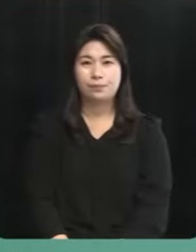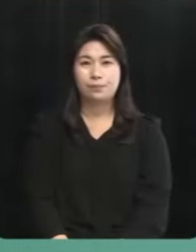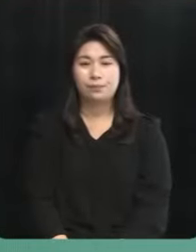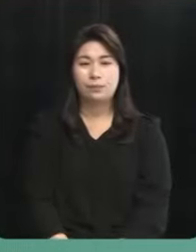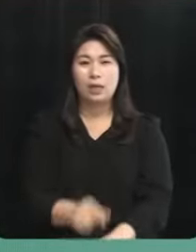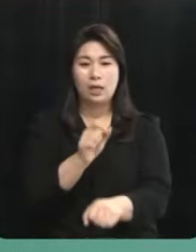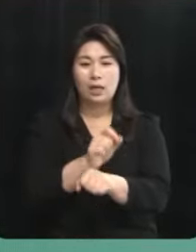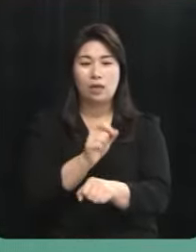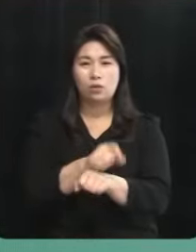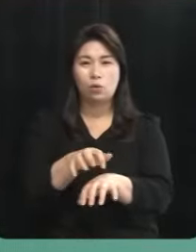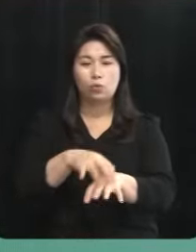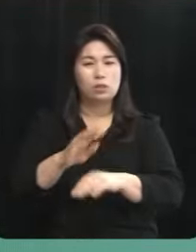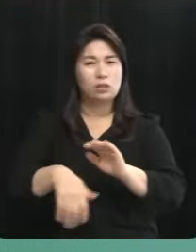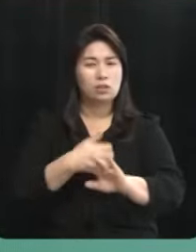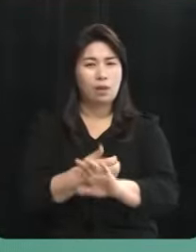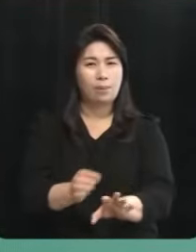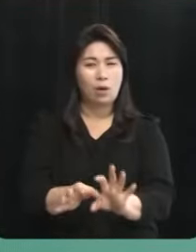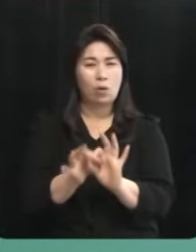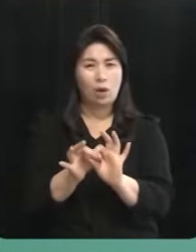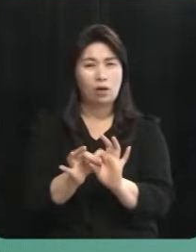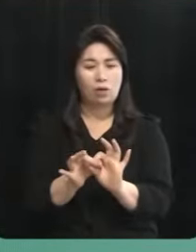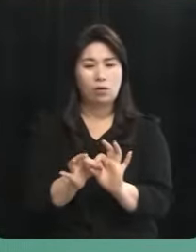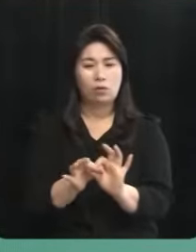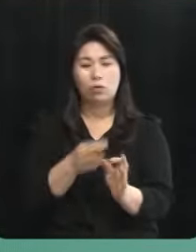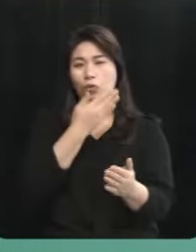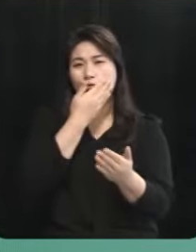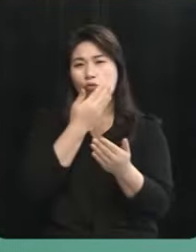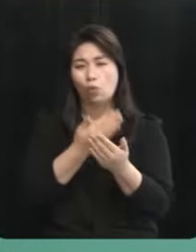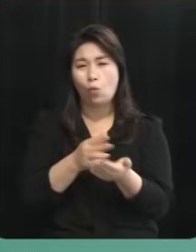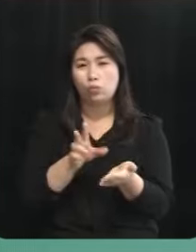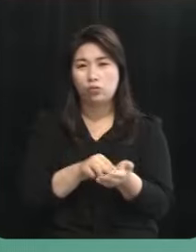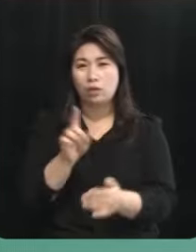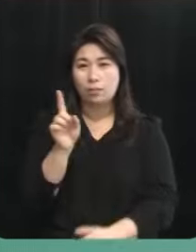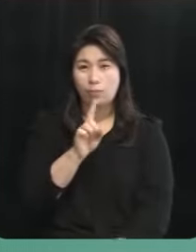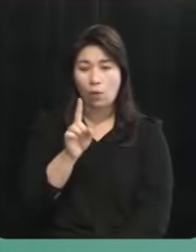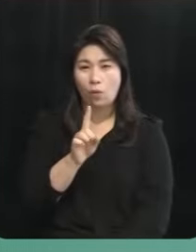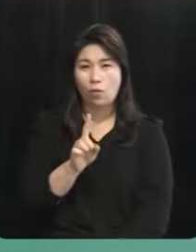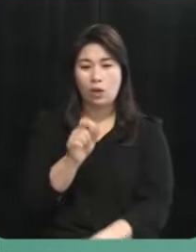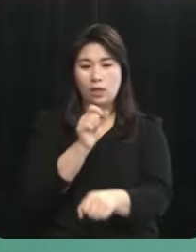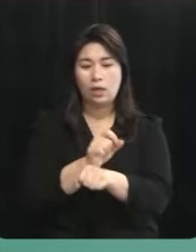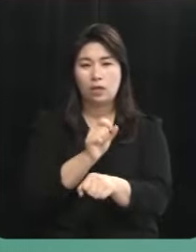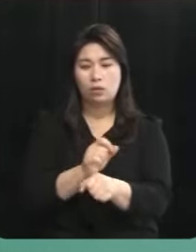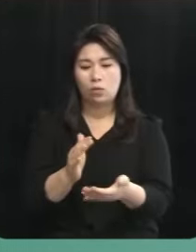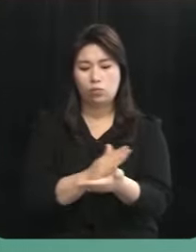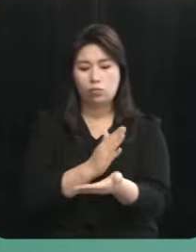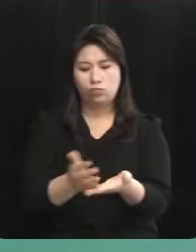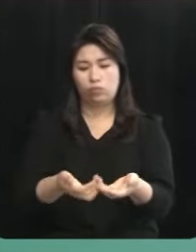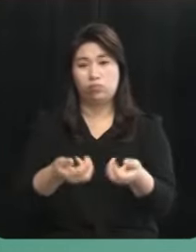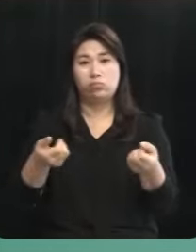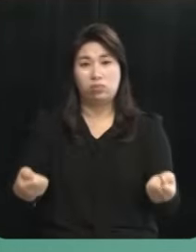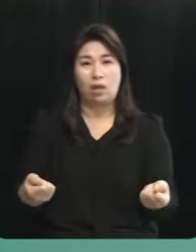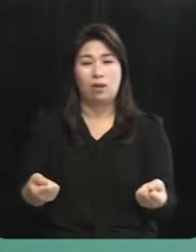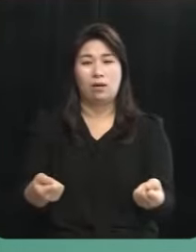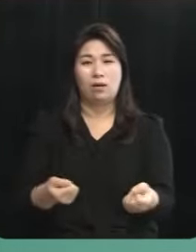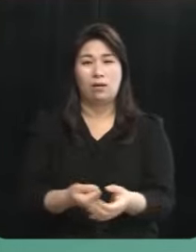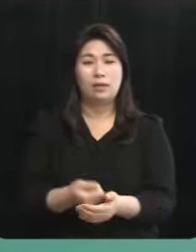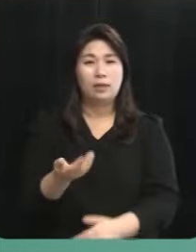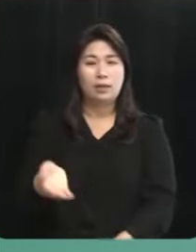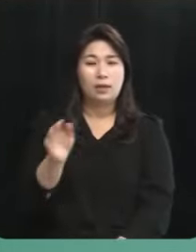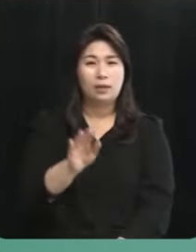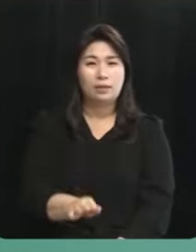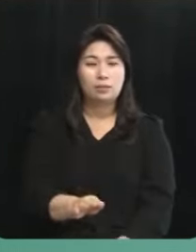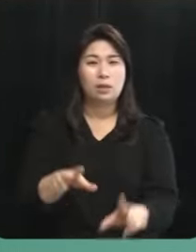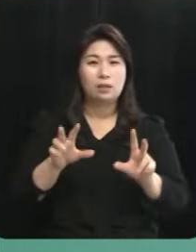행정체제 개편의 주요의 문제는 행정 분할 문제로 지금 대두되고 있습니다 하지만